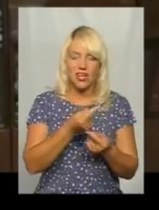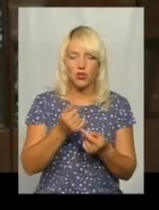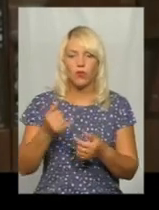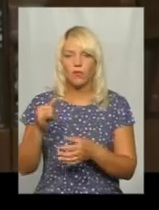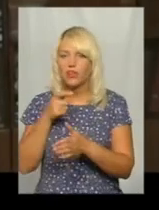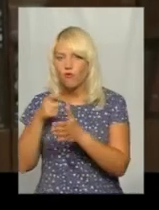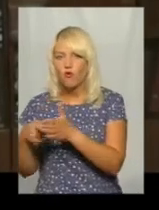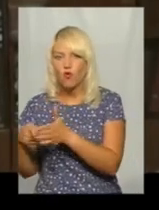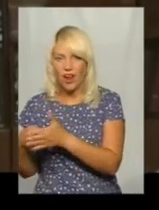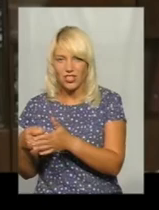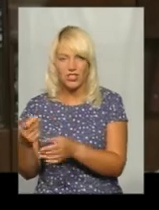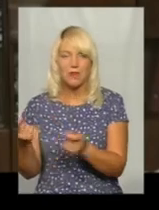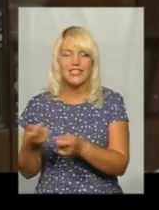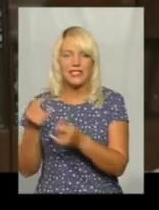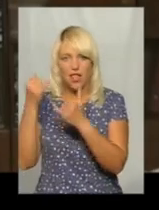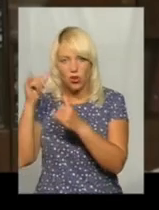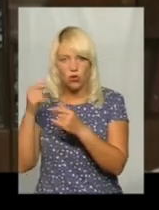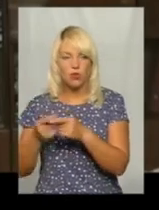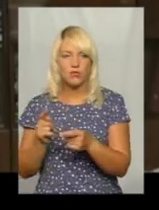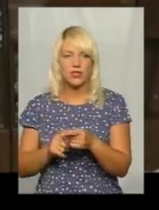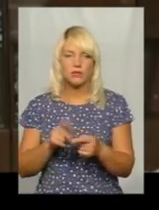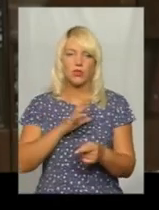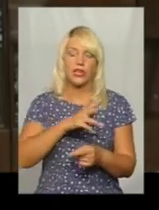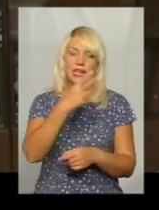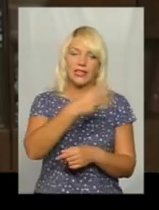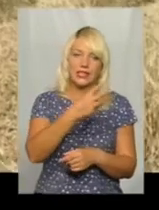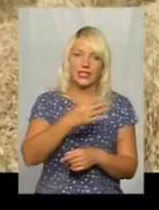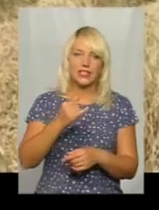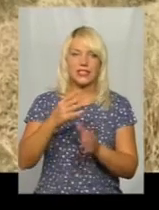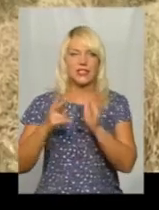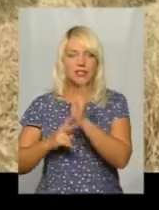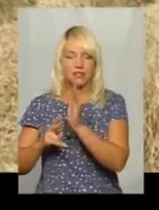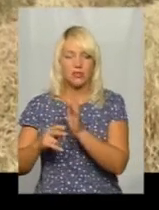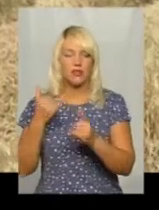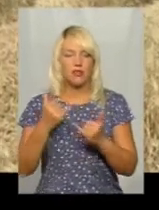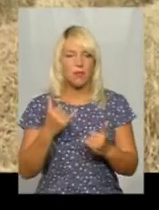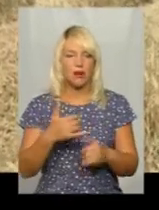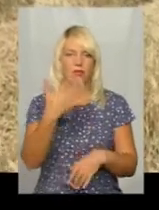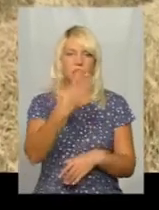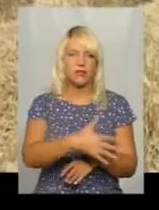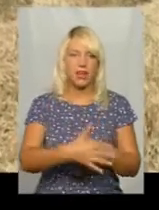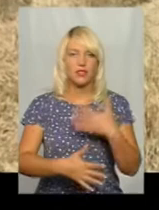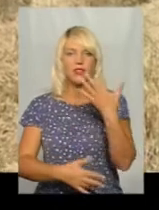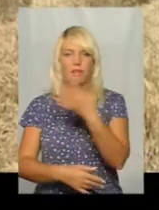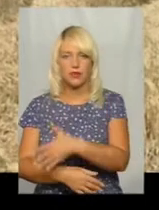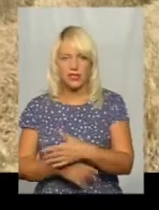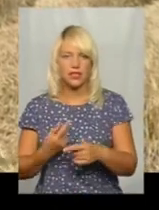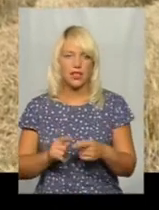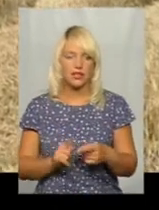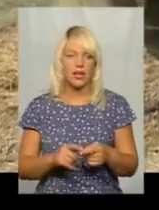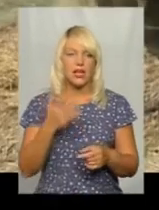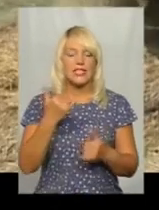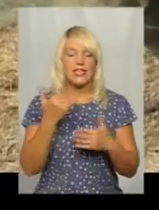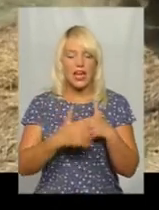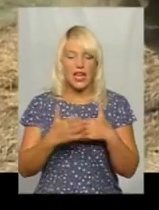-70%, то в цьому році це відношення 50 на 50. Середня урожайність пшениці в області 57 центнерів з гектара